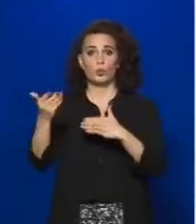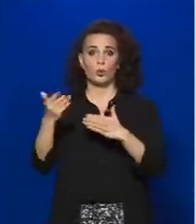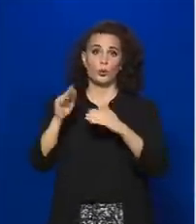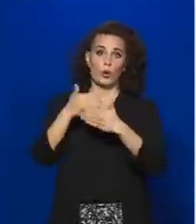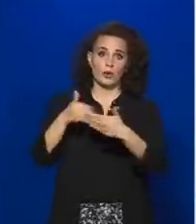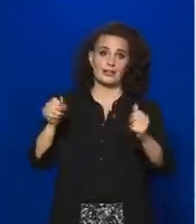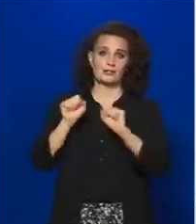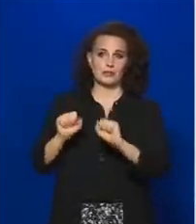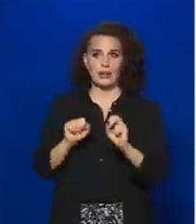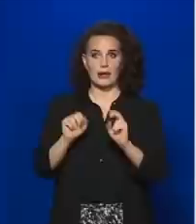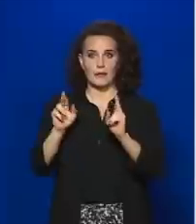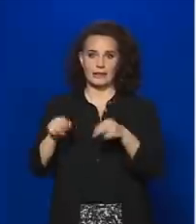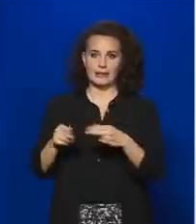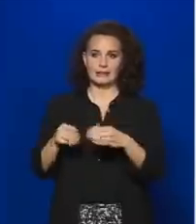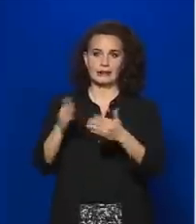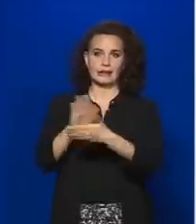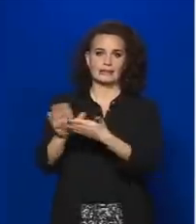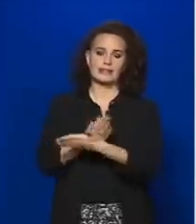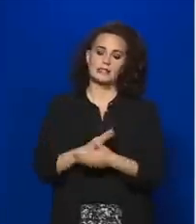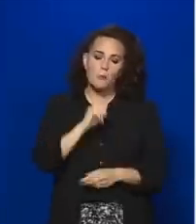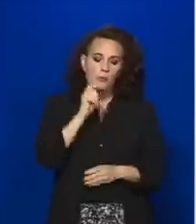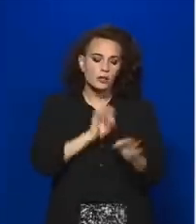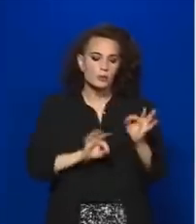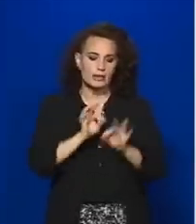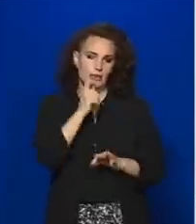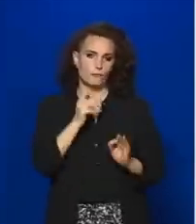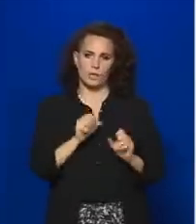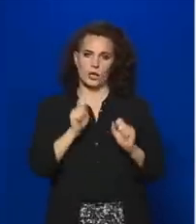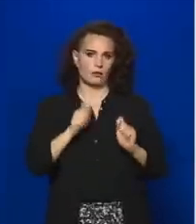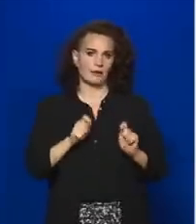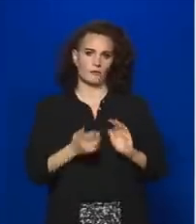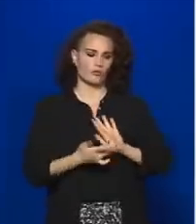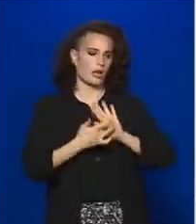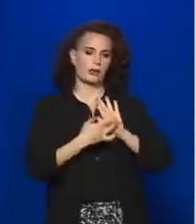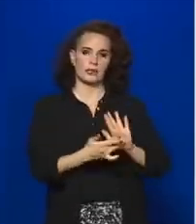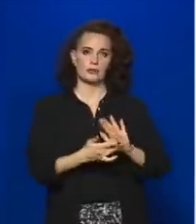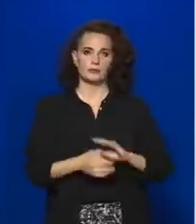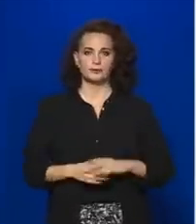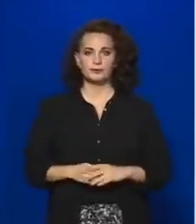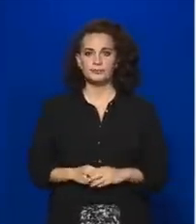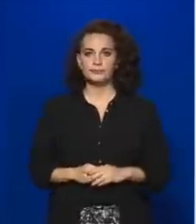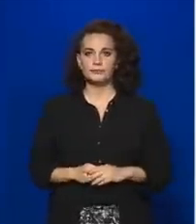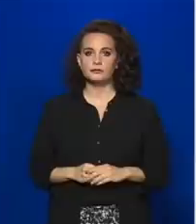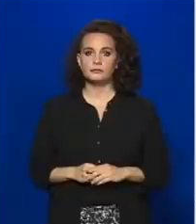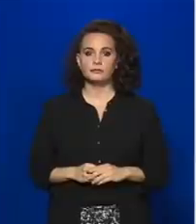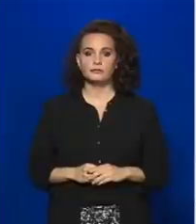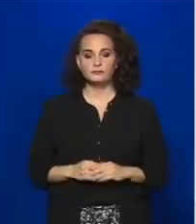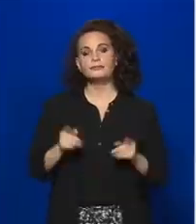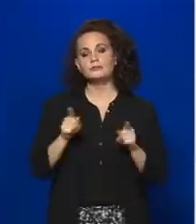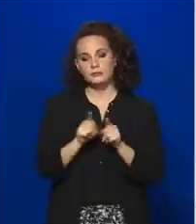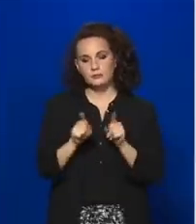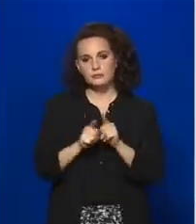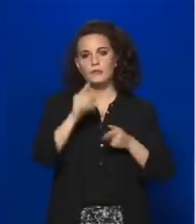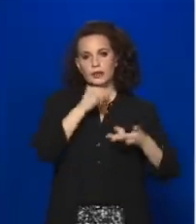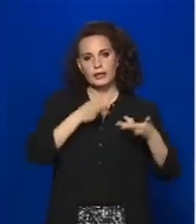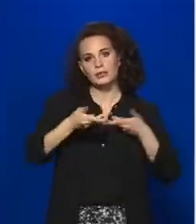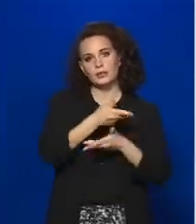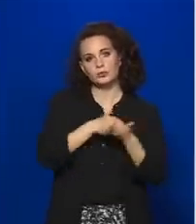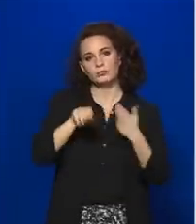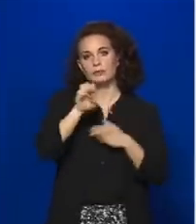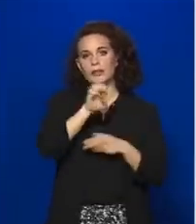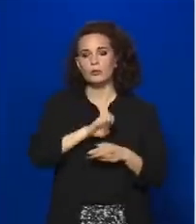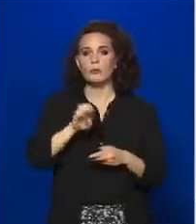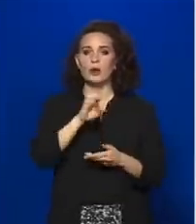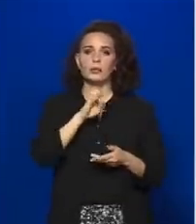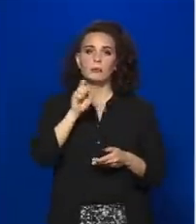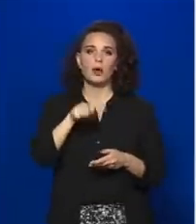Magyarország minden európai fórumon ezt fogja képviselni. Szintén tárgyaltuk tegnap az Európai